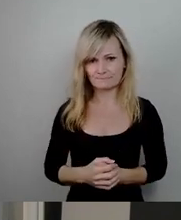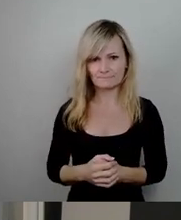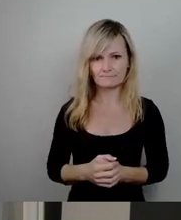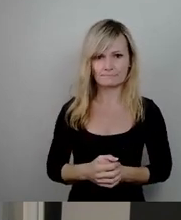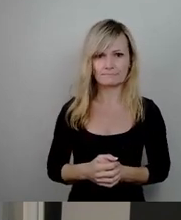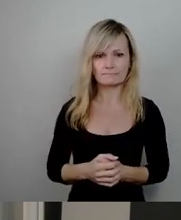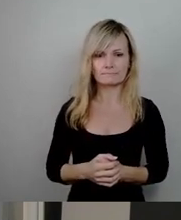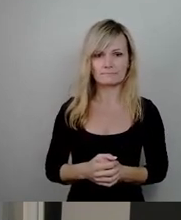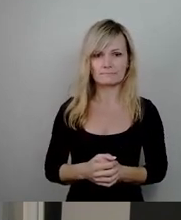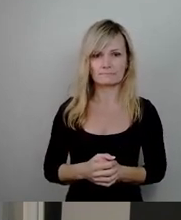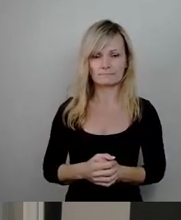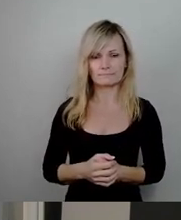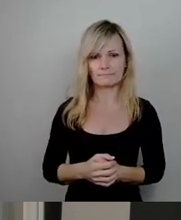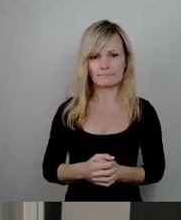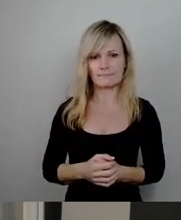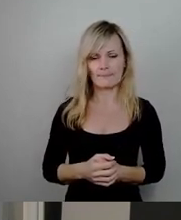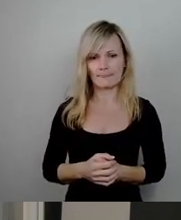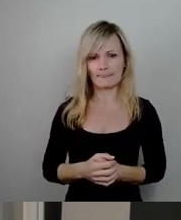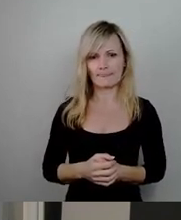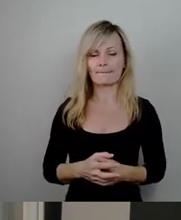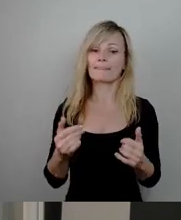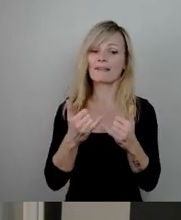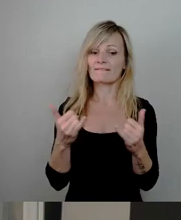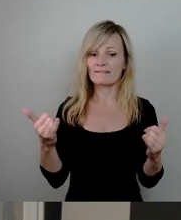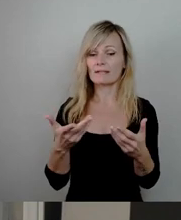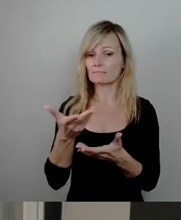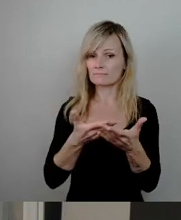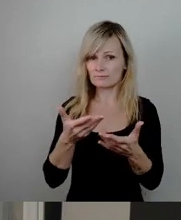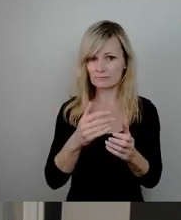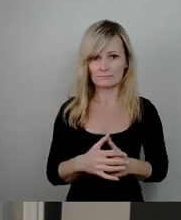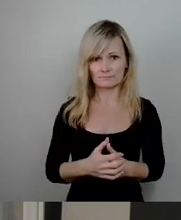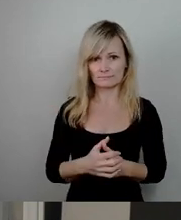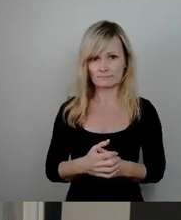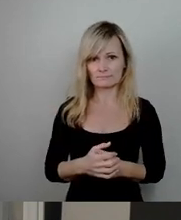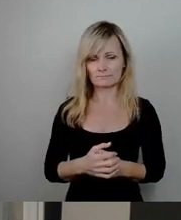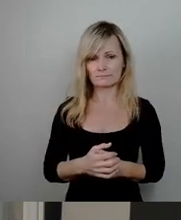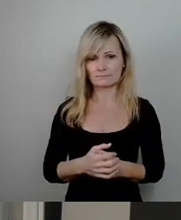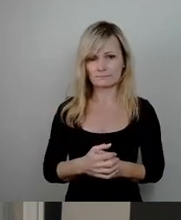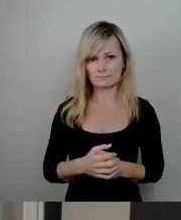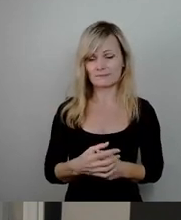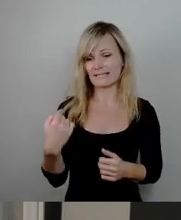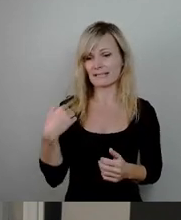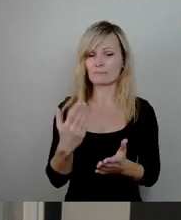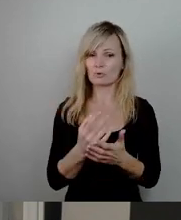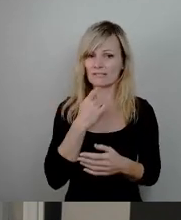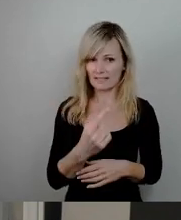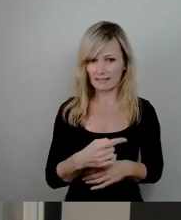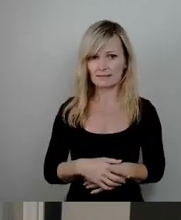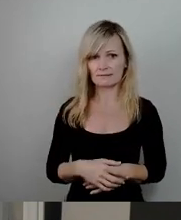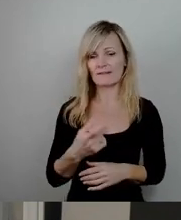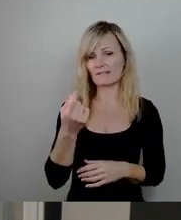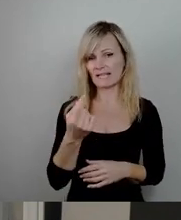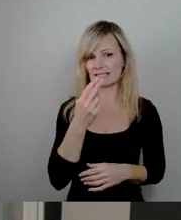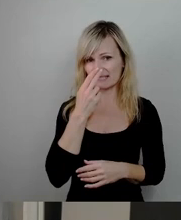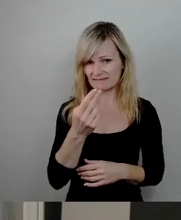Aber es bleibt offen, wie es zu klären ist, weil zur Wahrheit gehört auch dazu, das hatte ich vorhin schon gesagt, die Finanzlage ist so,